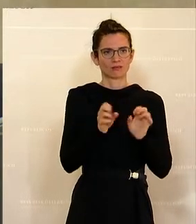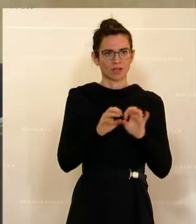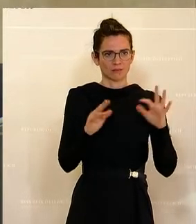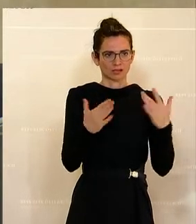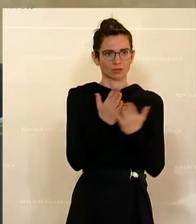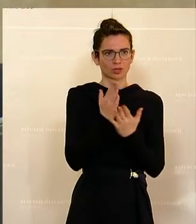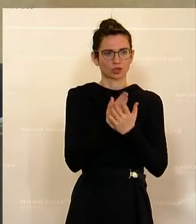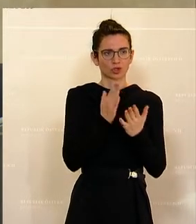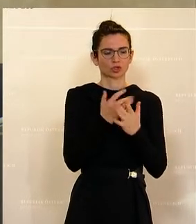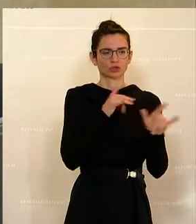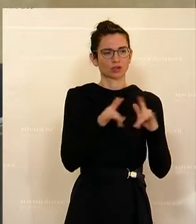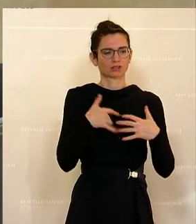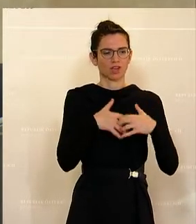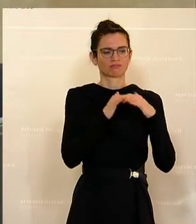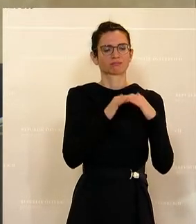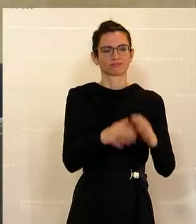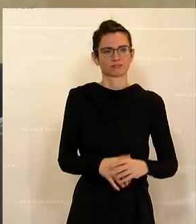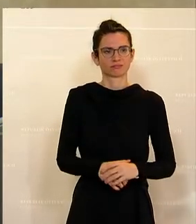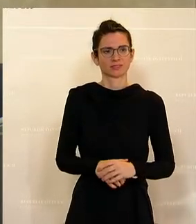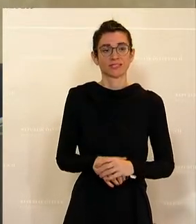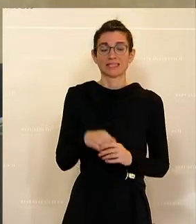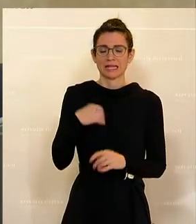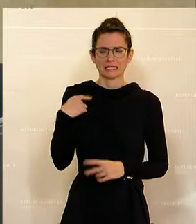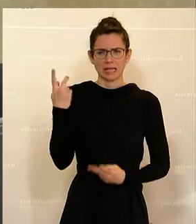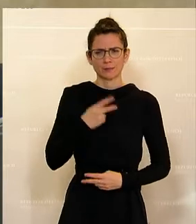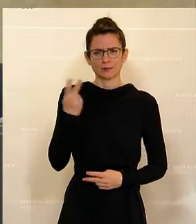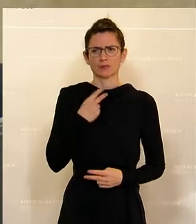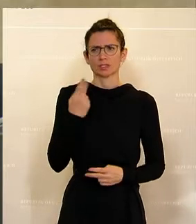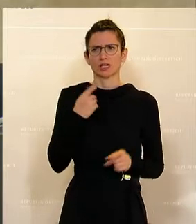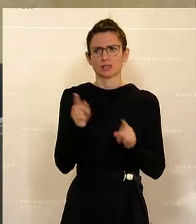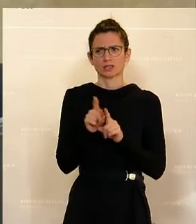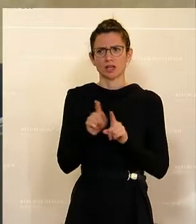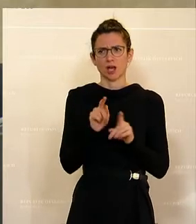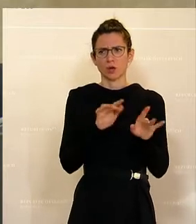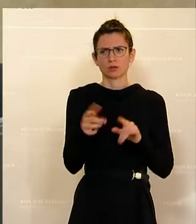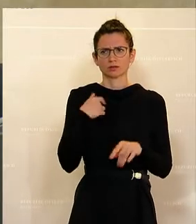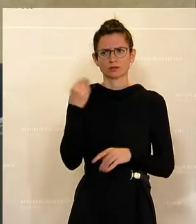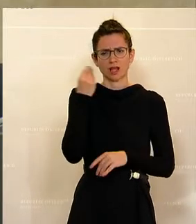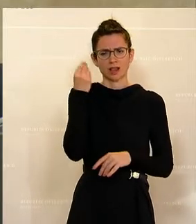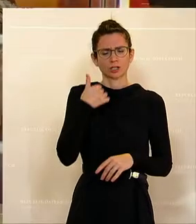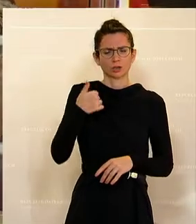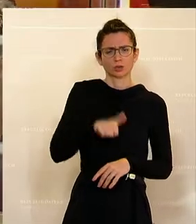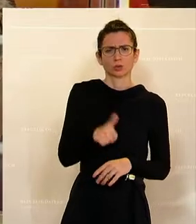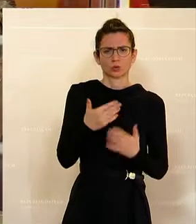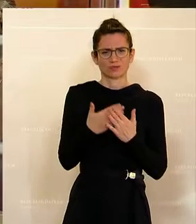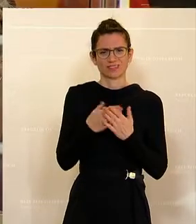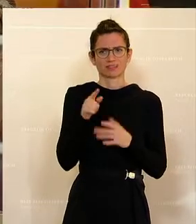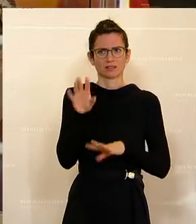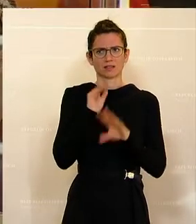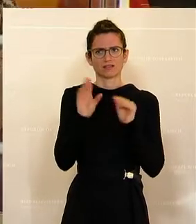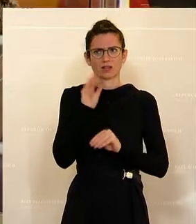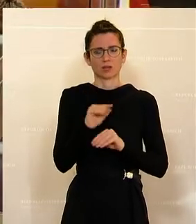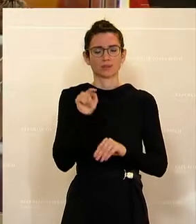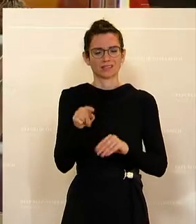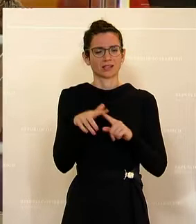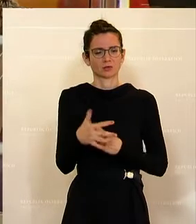erfolgreich implementiert haben. Und selbstverständlich eben lernen wir aus diesen Erfahrungen heraus. Und wir versuchen eben, diese